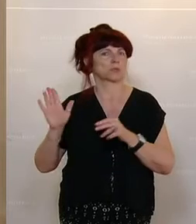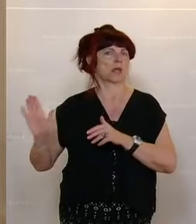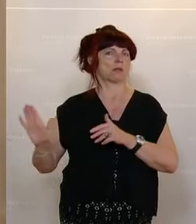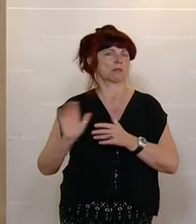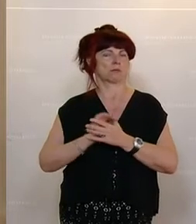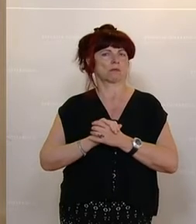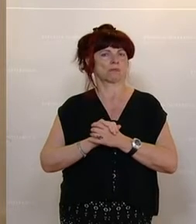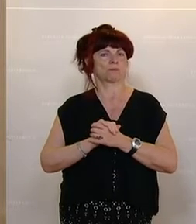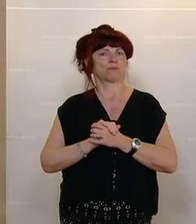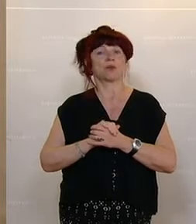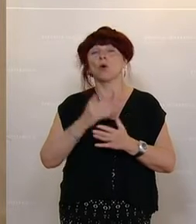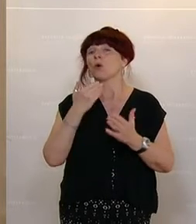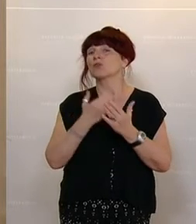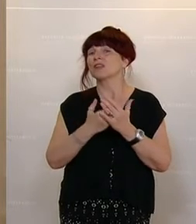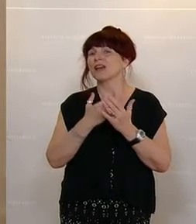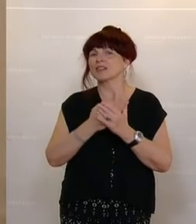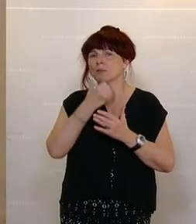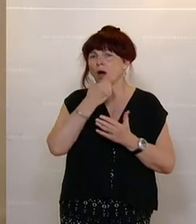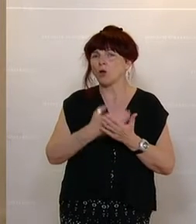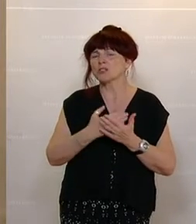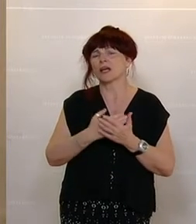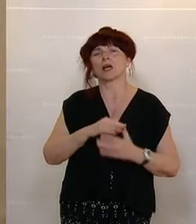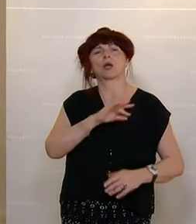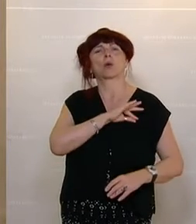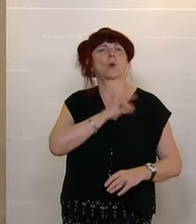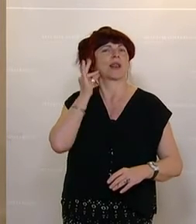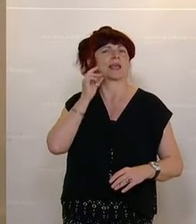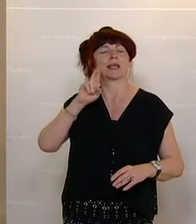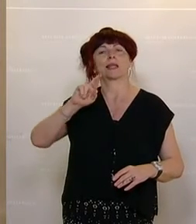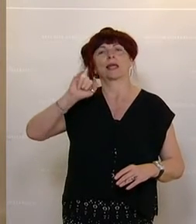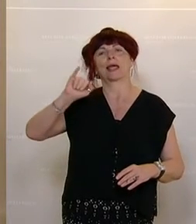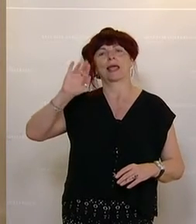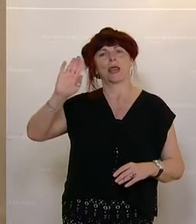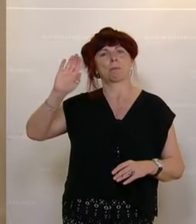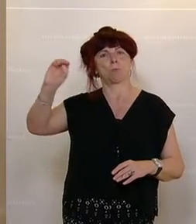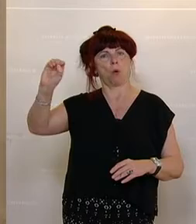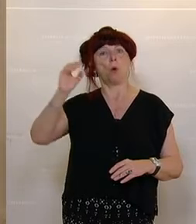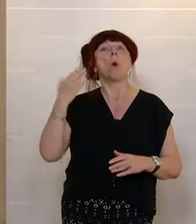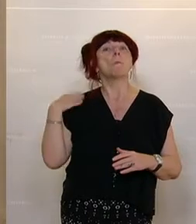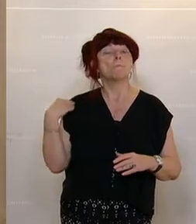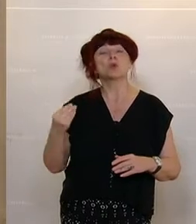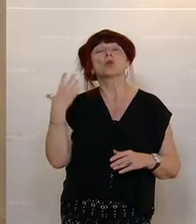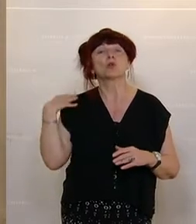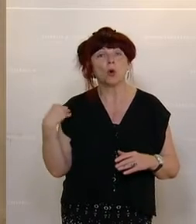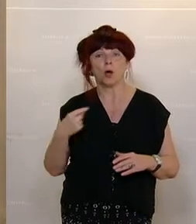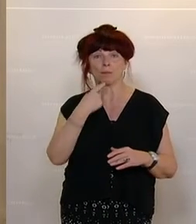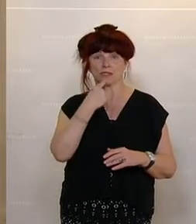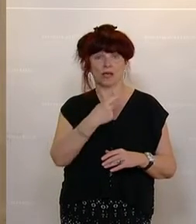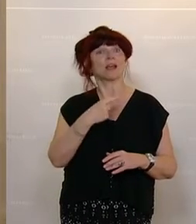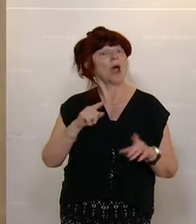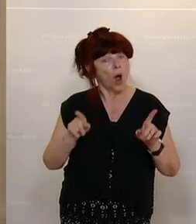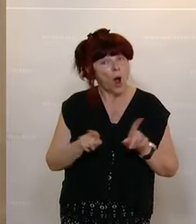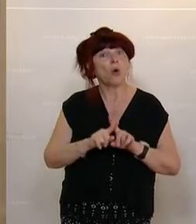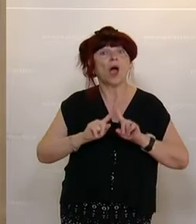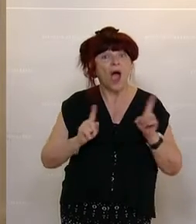möchte ich hiermit auch die Aussage der Kollegin Ribo nochmals unterstreichen. Es dürfen auch andere etwas zahlen.